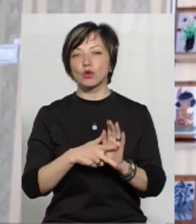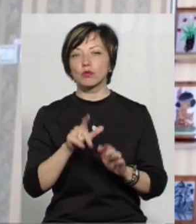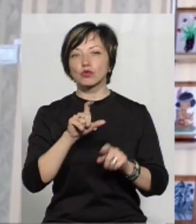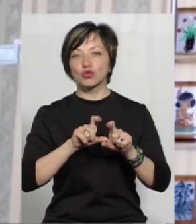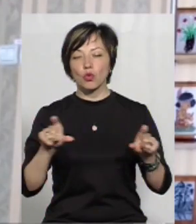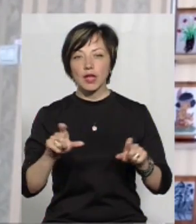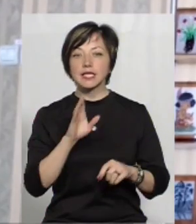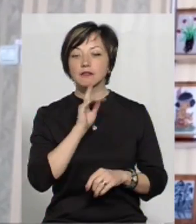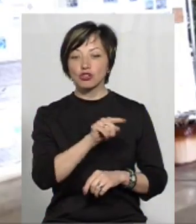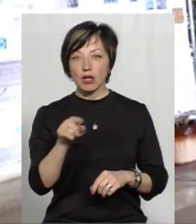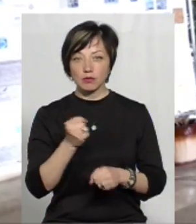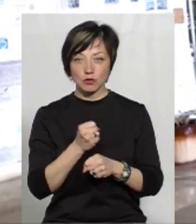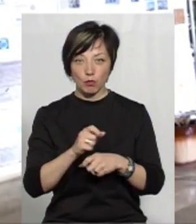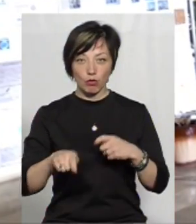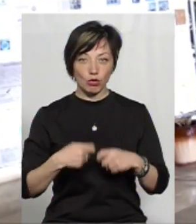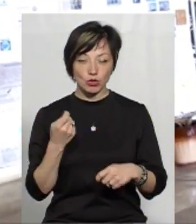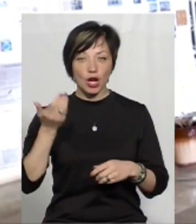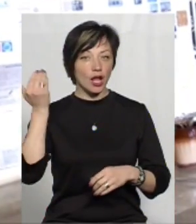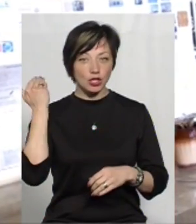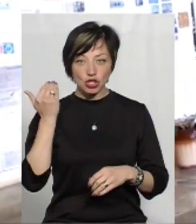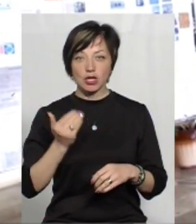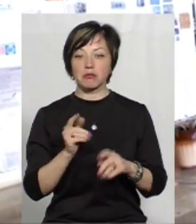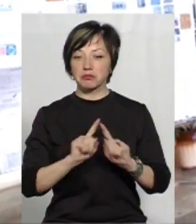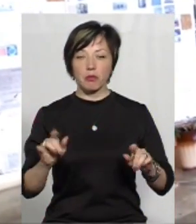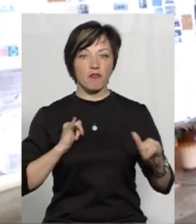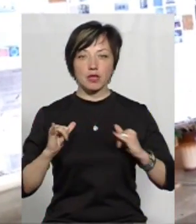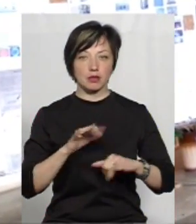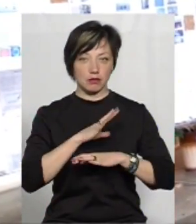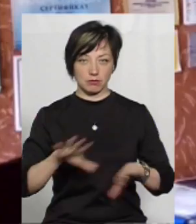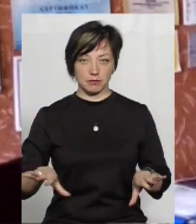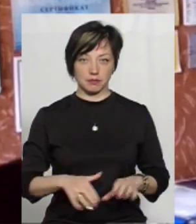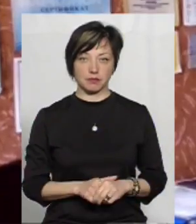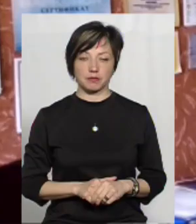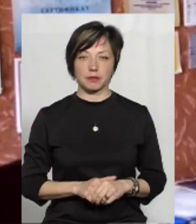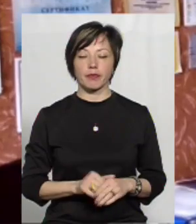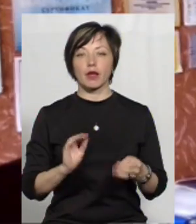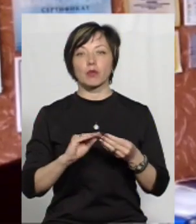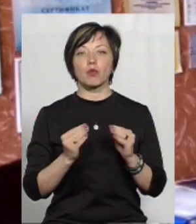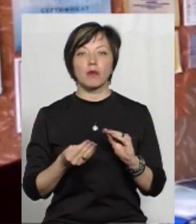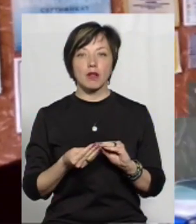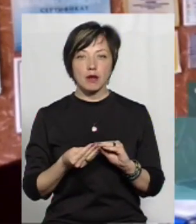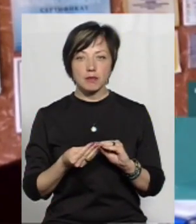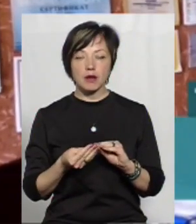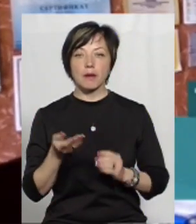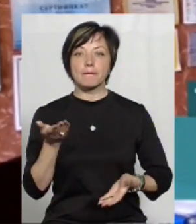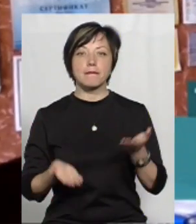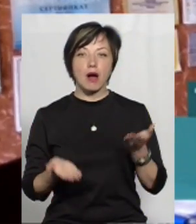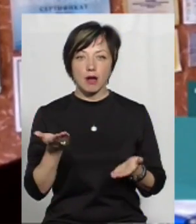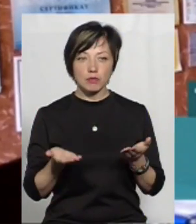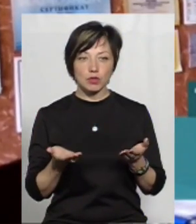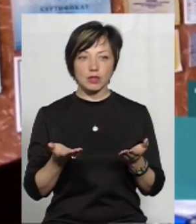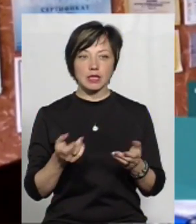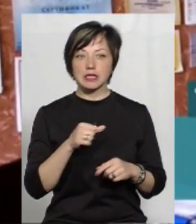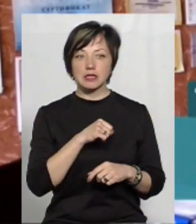каже, за дівчатами, які вчинили правопорушення, раніше а соціальної поведінки не спостерігала. Проблема, мабуть, навіть не у